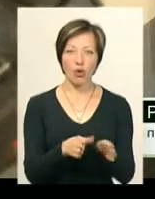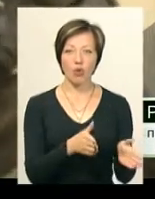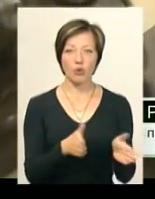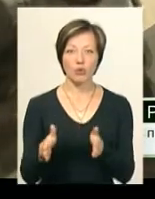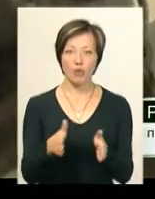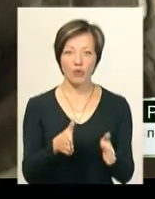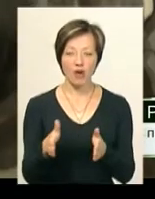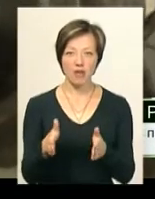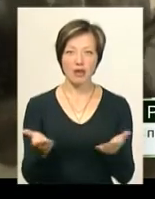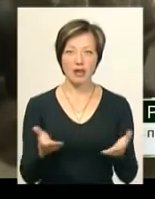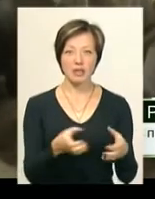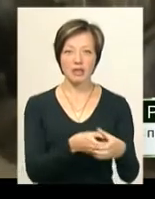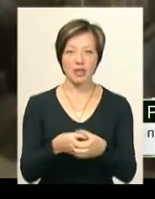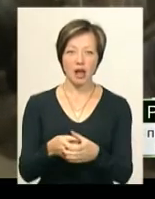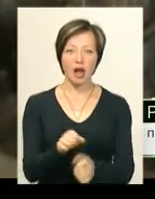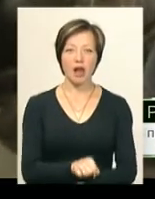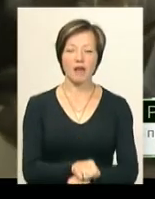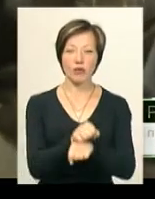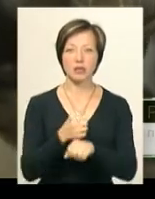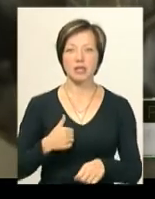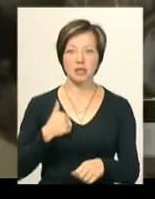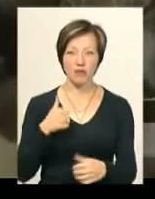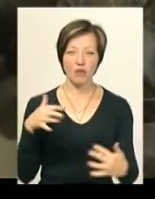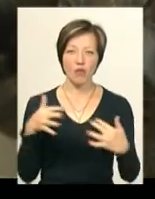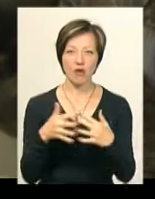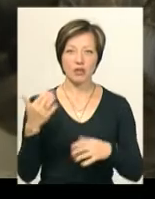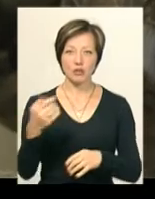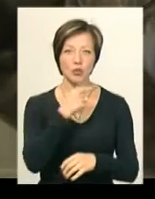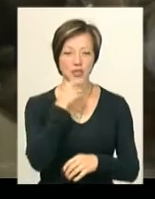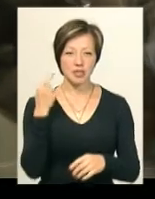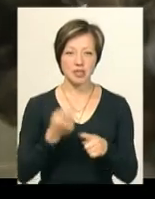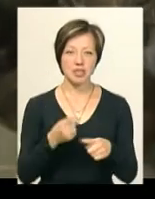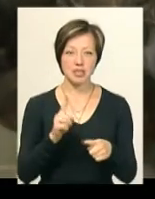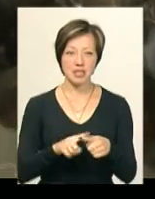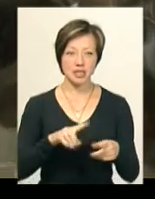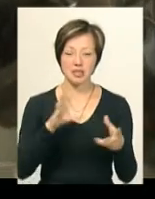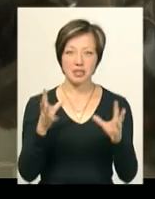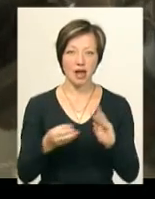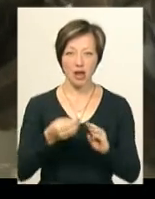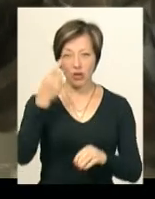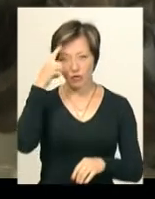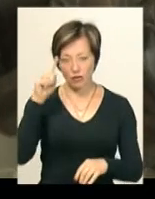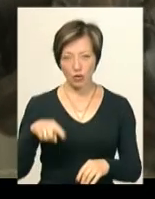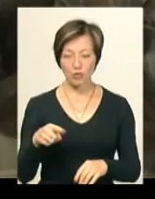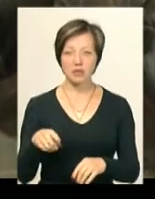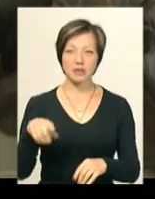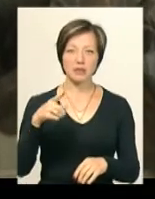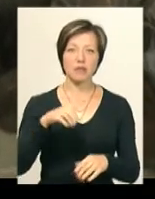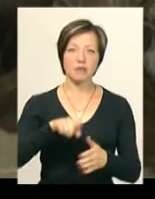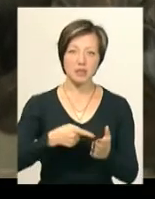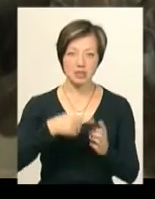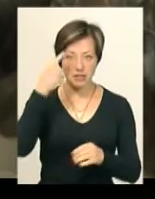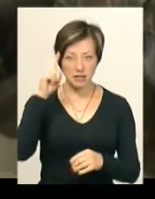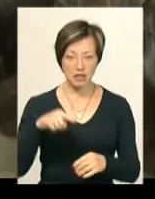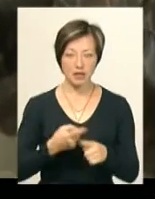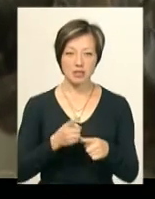які будуть під час революції рівності воювати на стороні Росії. Це загальну відволну, це знають місці. Саме